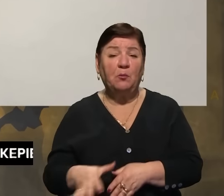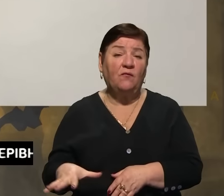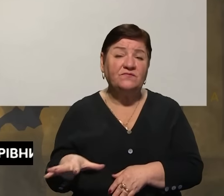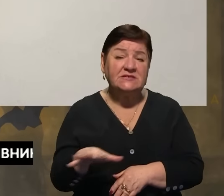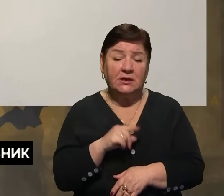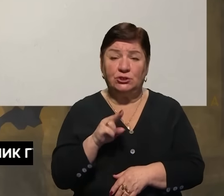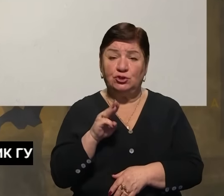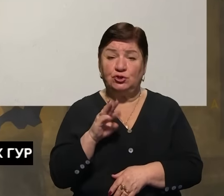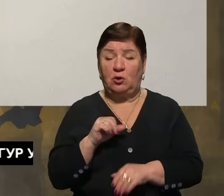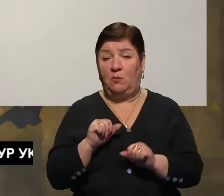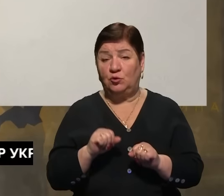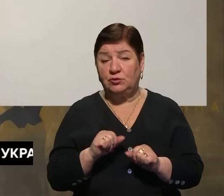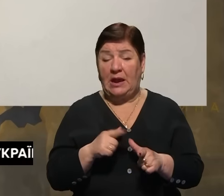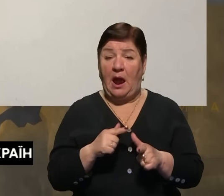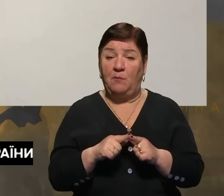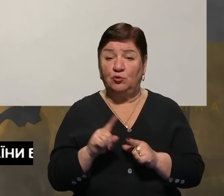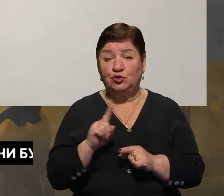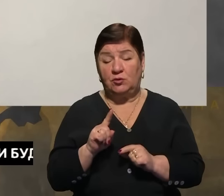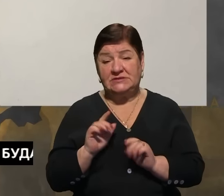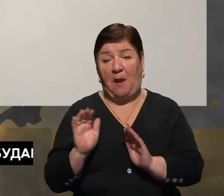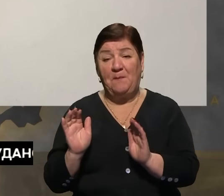можуть, чи щось таке переберігають?